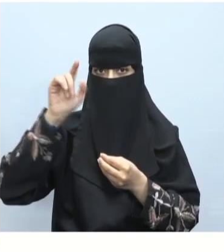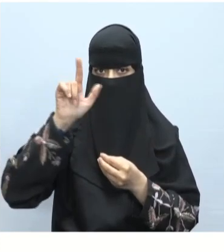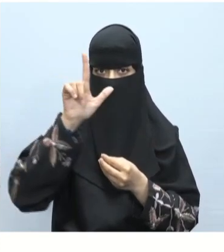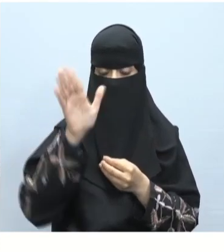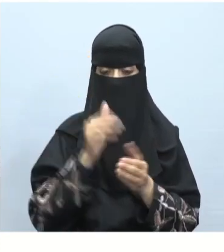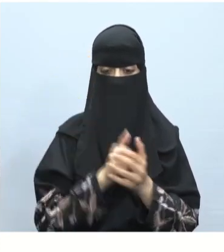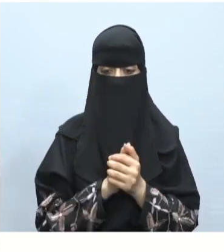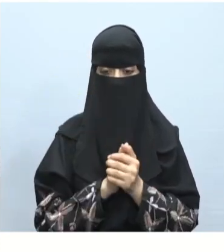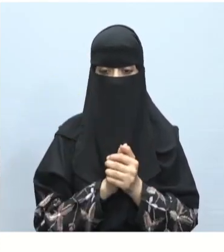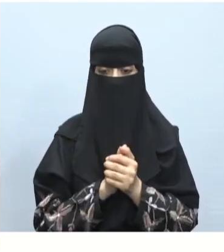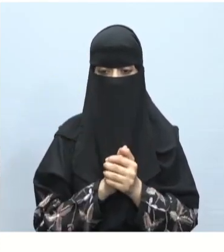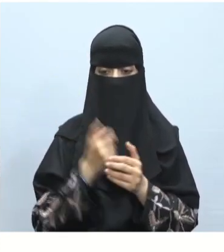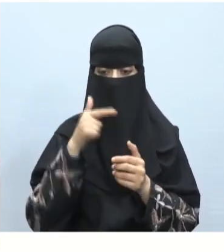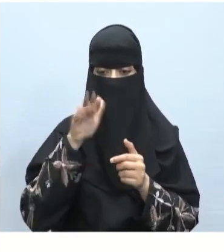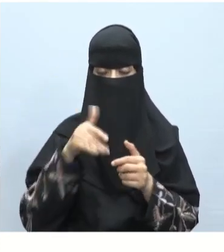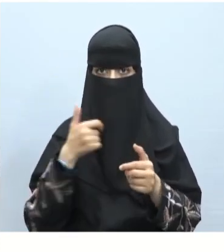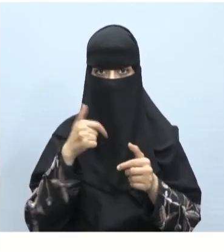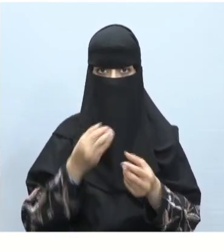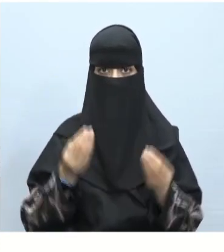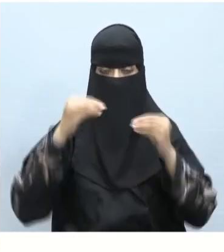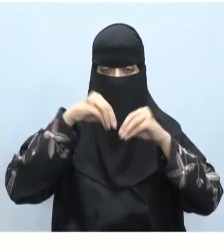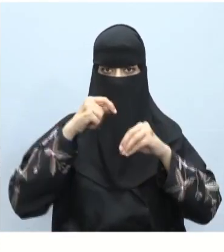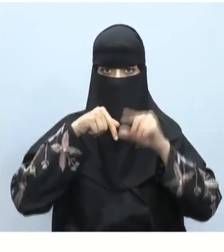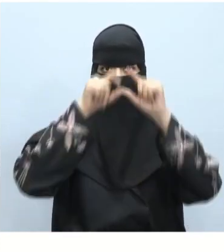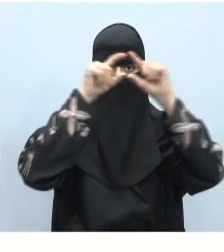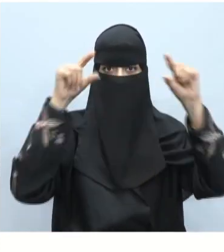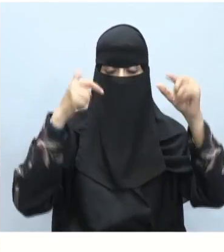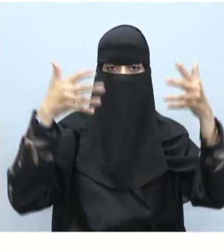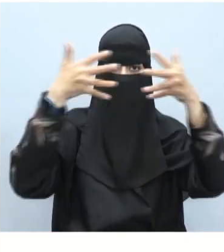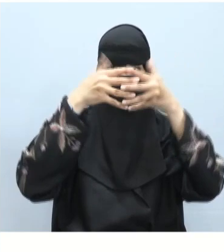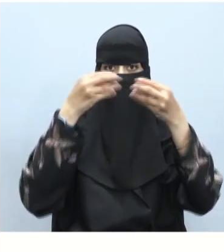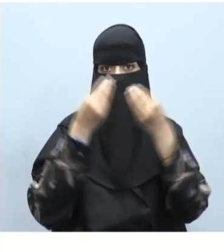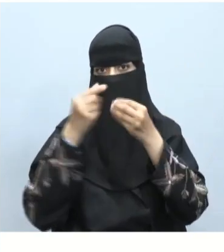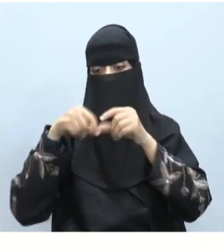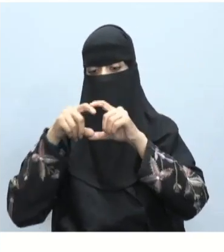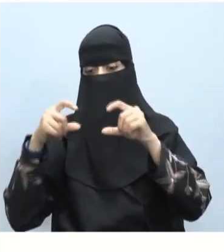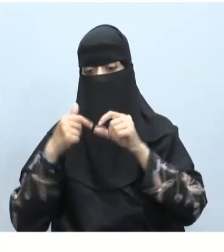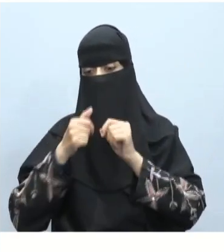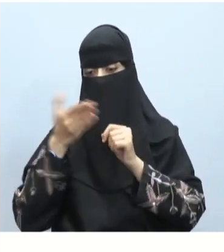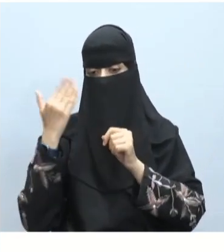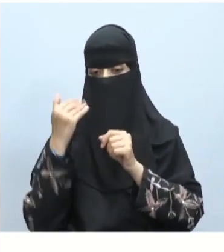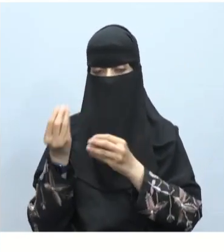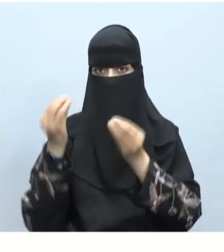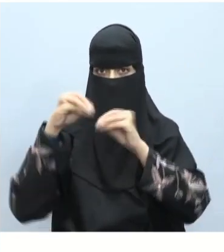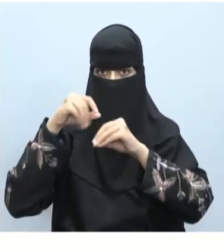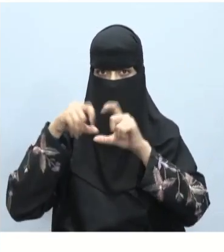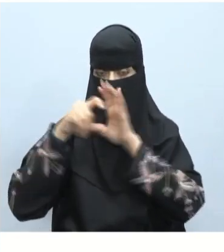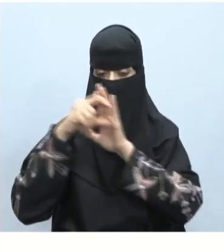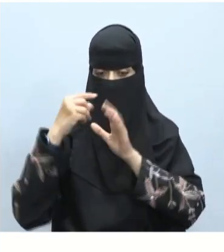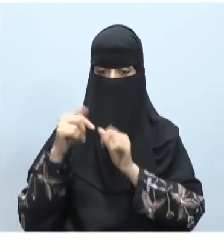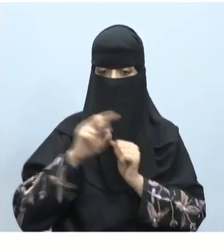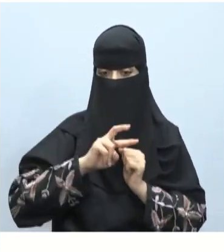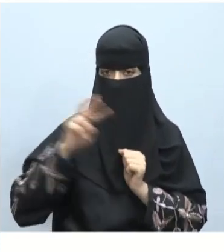مع الجبل أيضا قمنا بإضافة مربع نص ودمجه مع مربع النص الآخر ضفت مربع نص